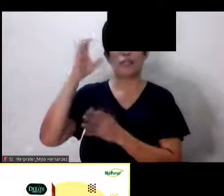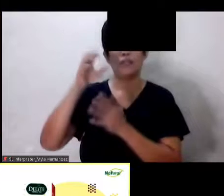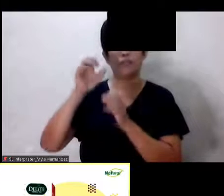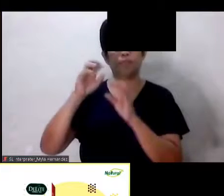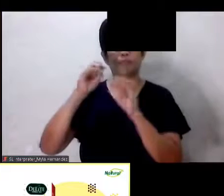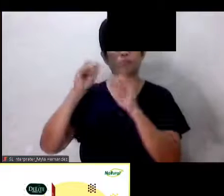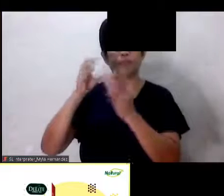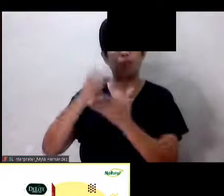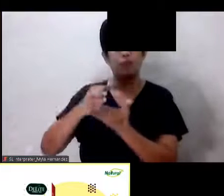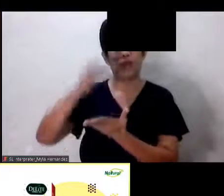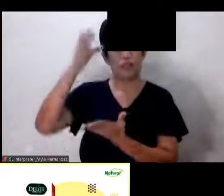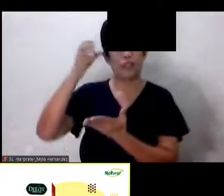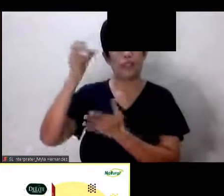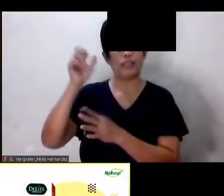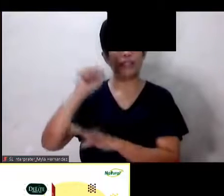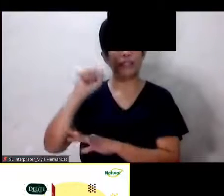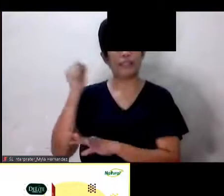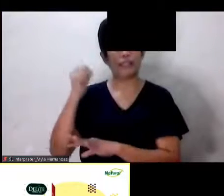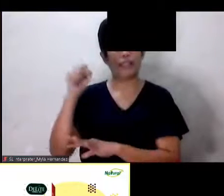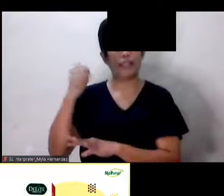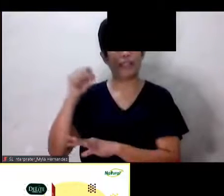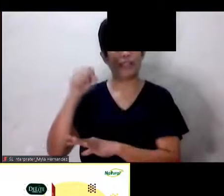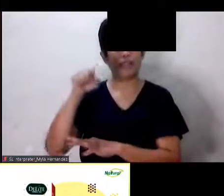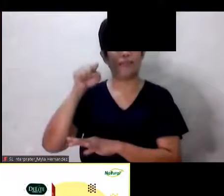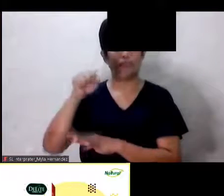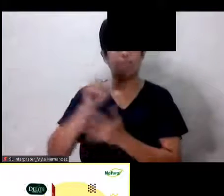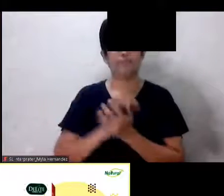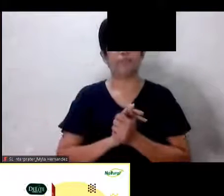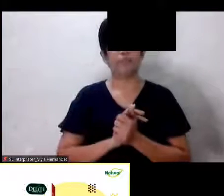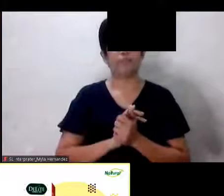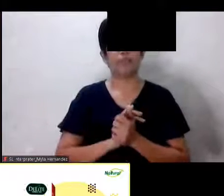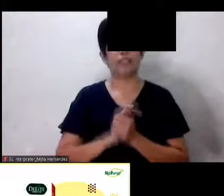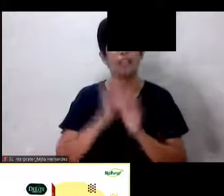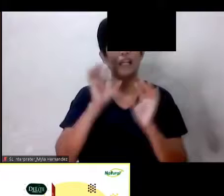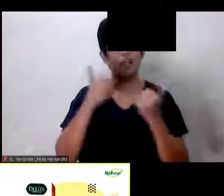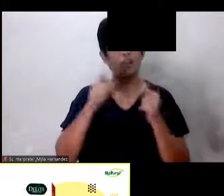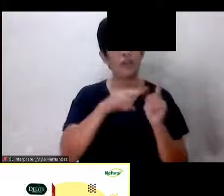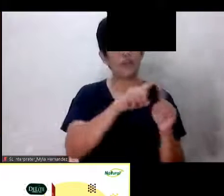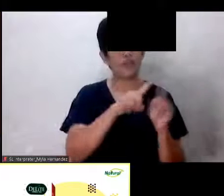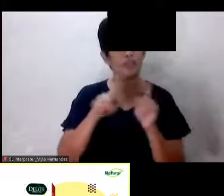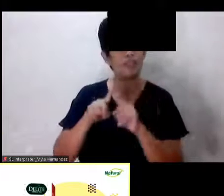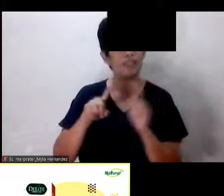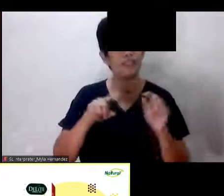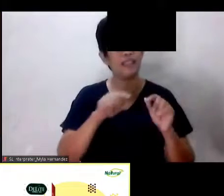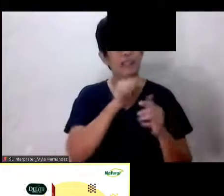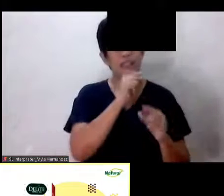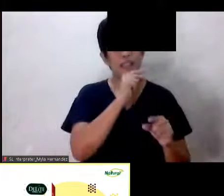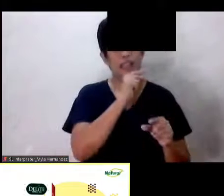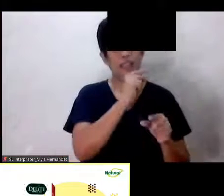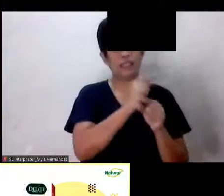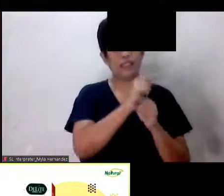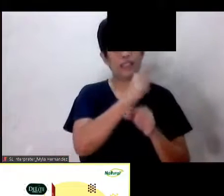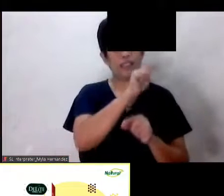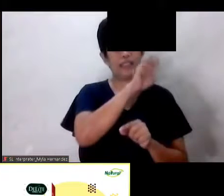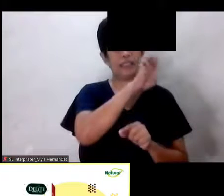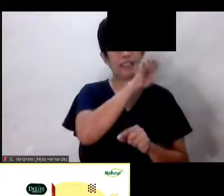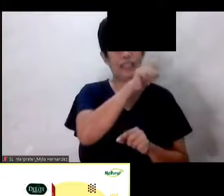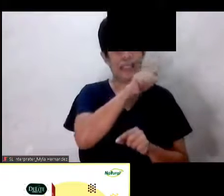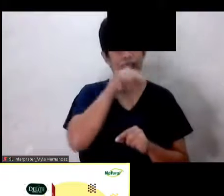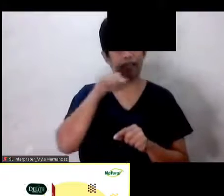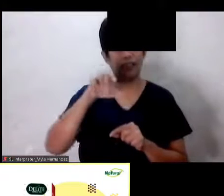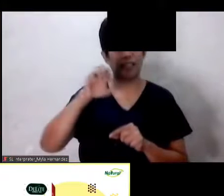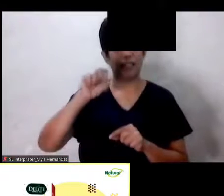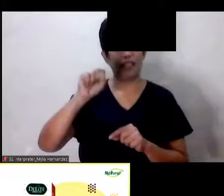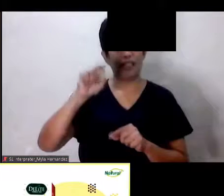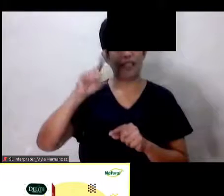Paano kami naiba sa ibang Salabat or ginger tea sa mercado Okay Yung Delight